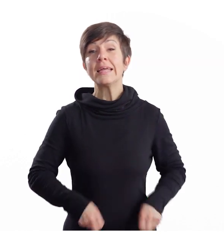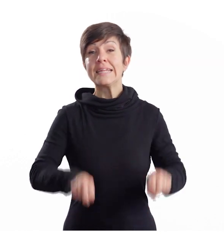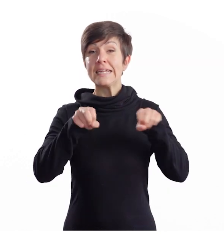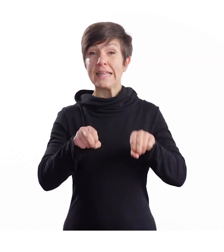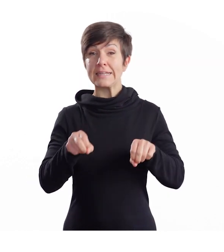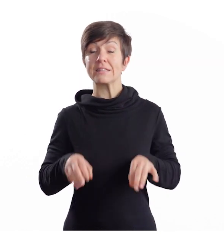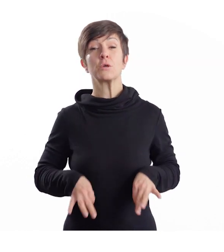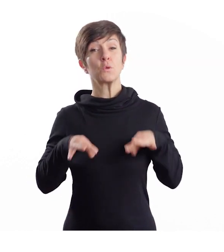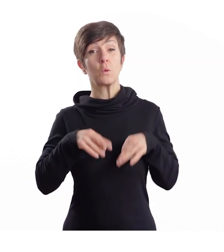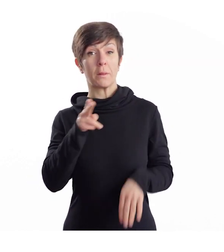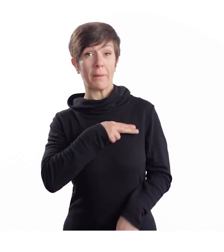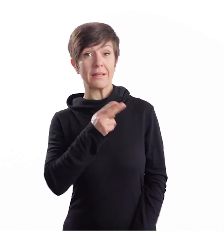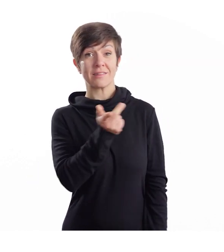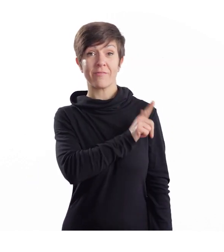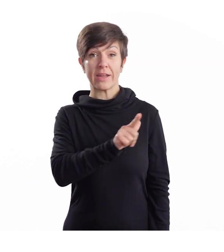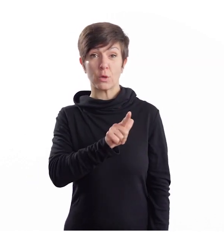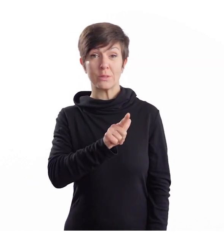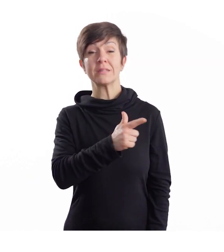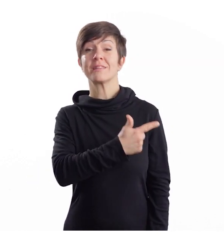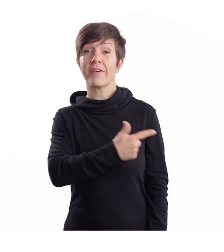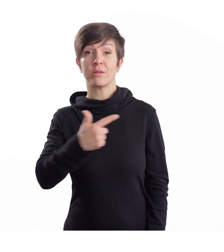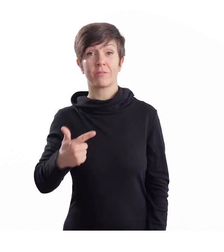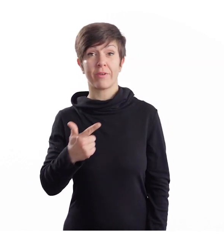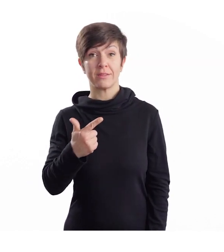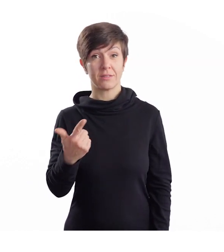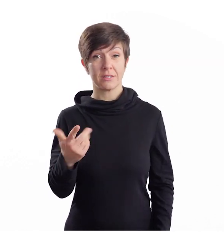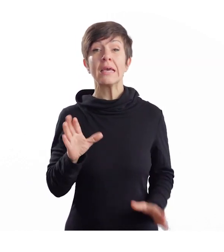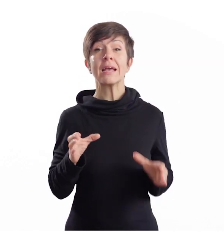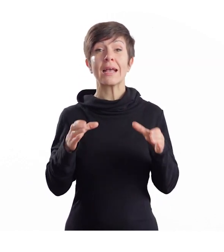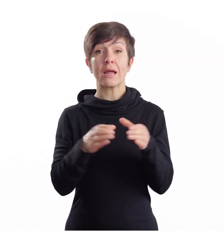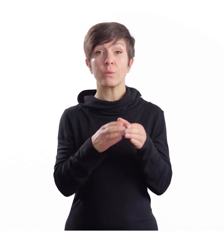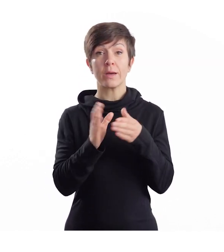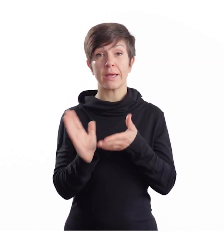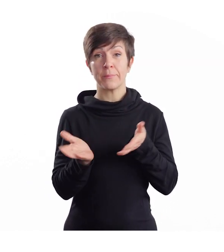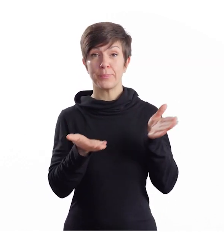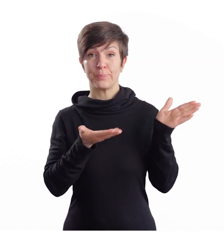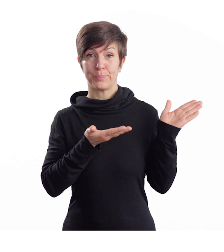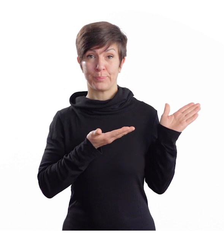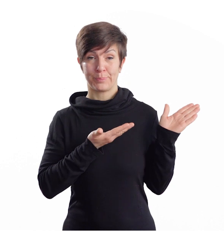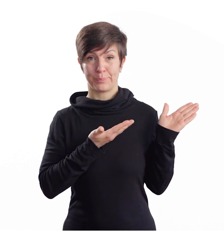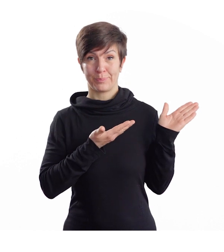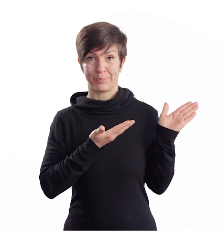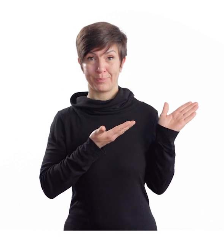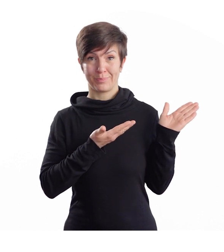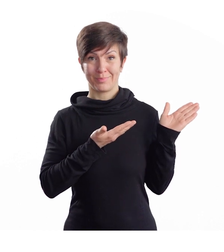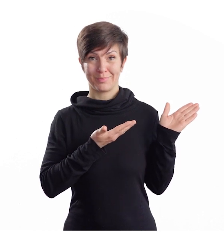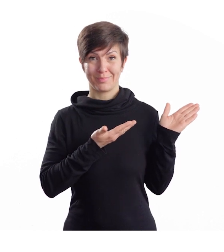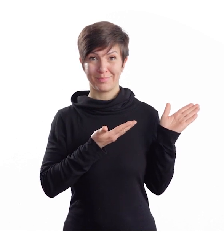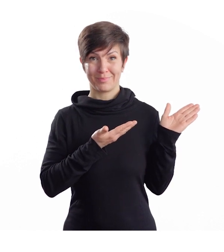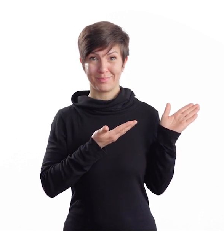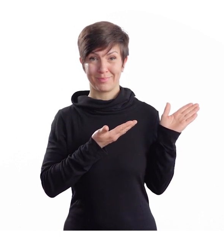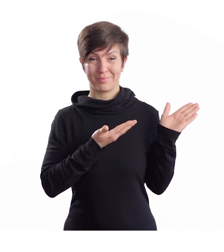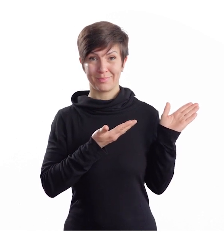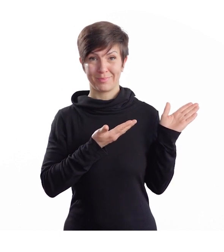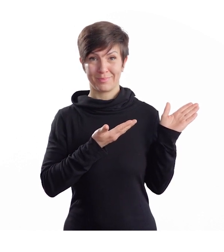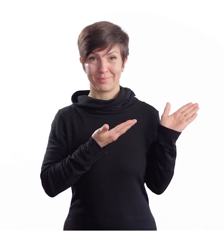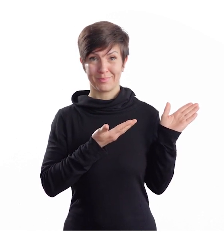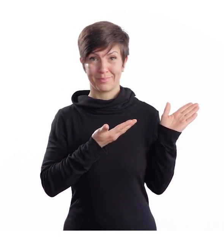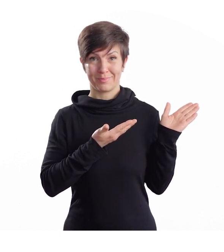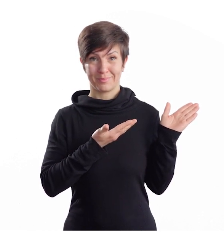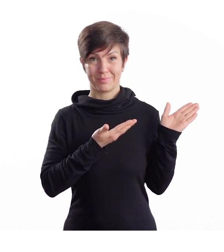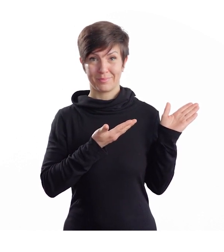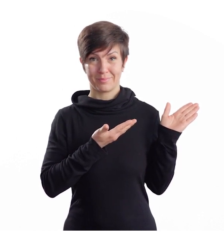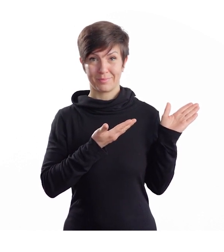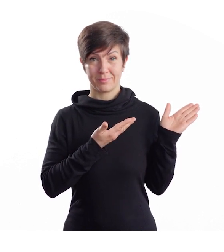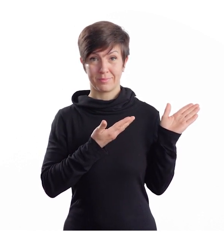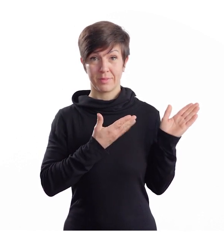Der Niedersächsische Gesundheitspreis 2022 in der Kategorie Zurück zum gesunden Alltag. Kinder, Jugendliche